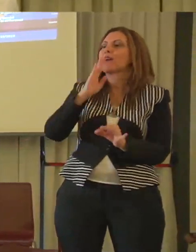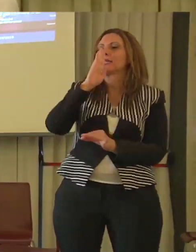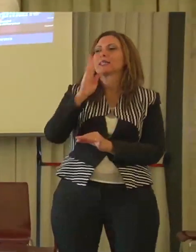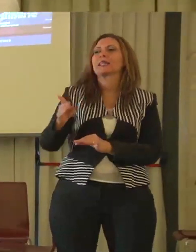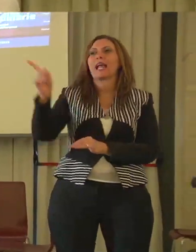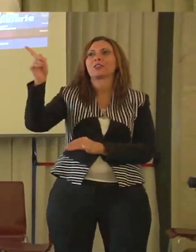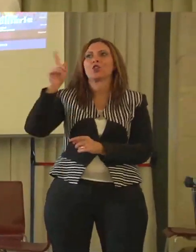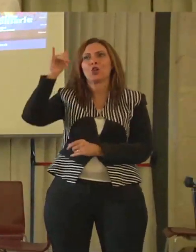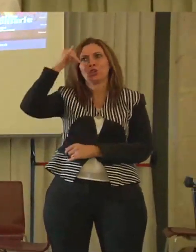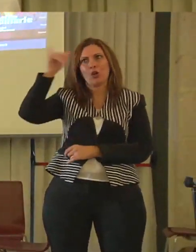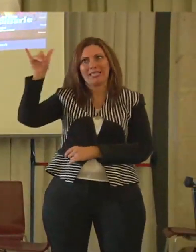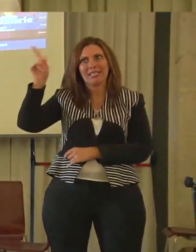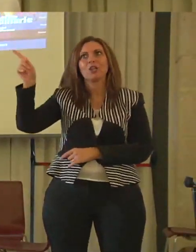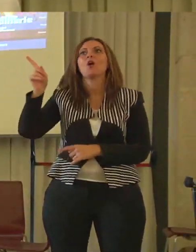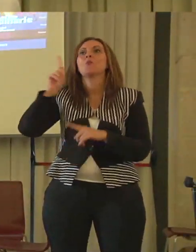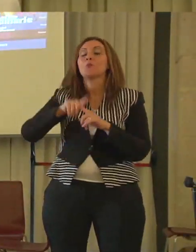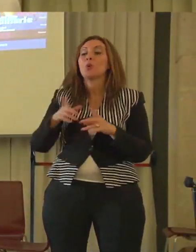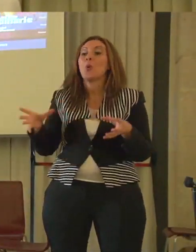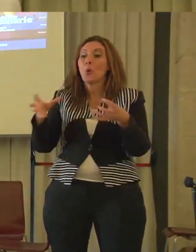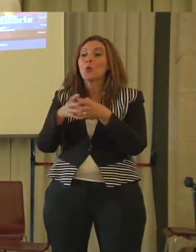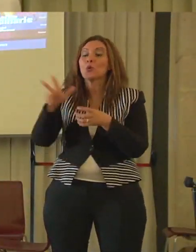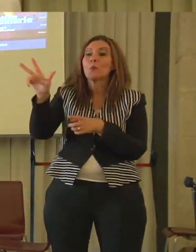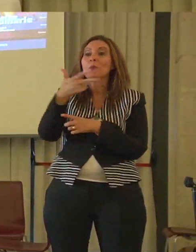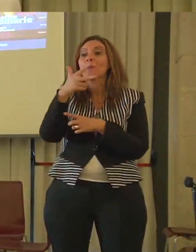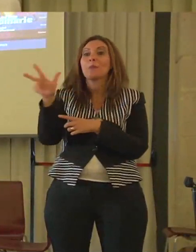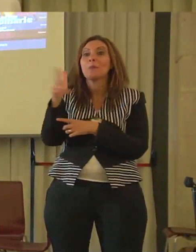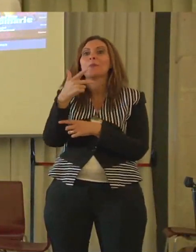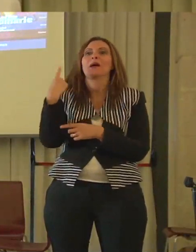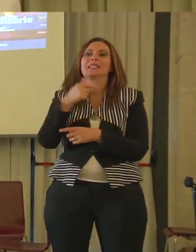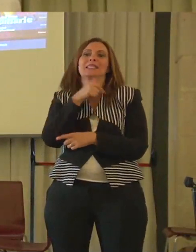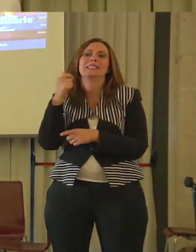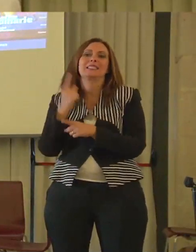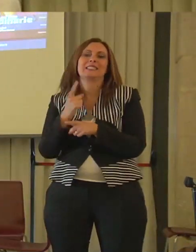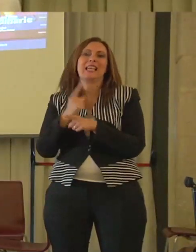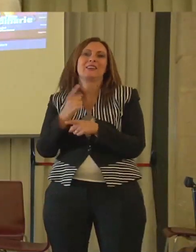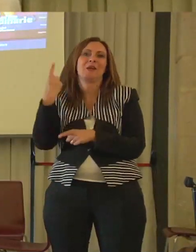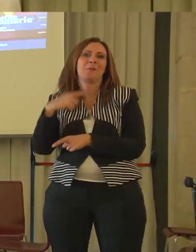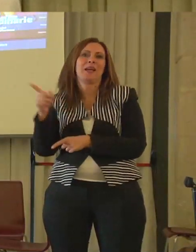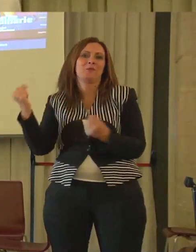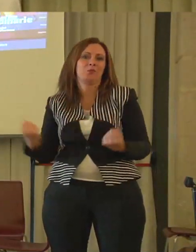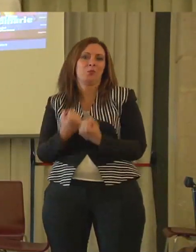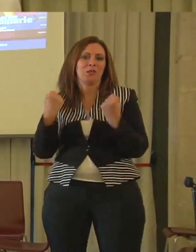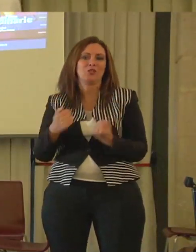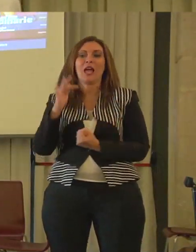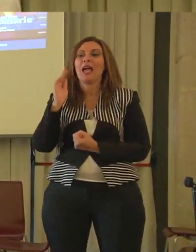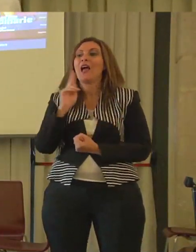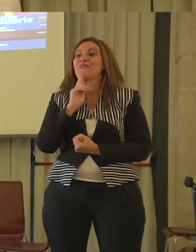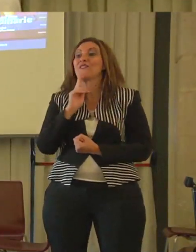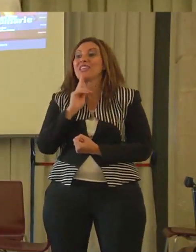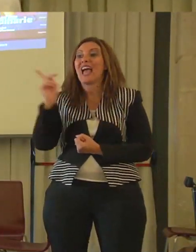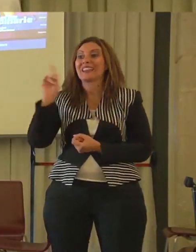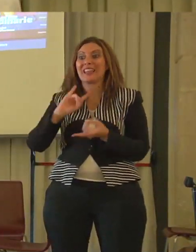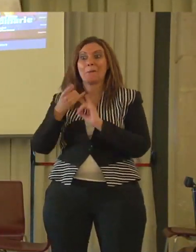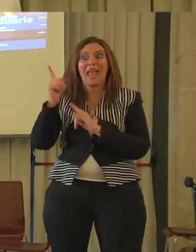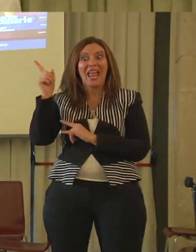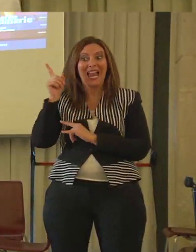una troupe televisiva e fotografica che è seguita per la sua pubblicità. La FC di Meffi. Pensate, la FC di Meffi, che